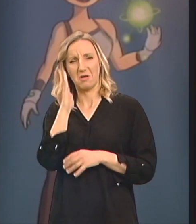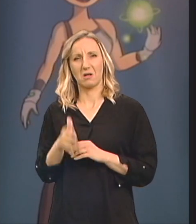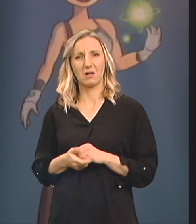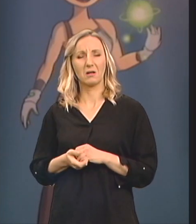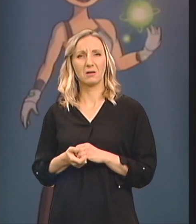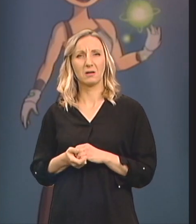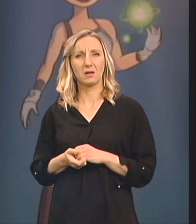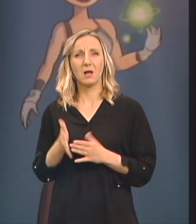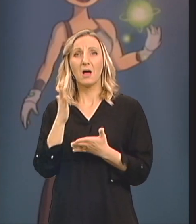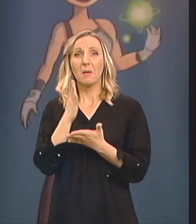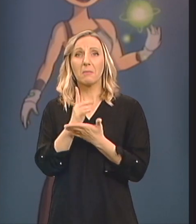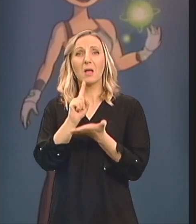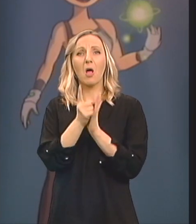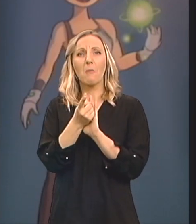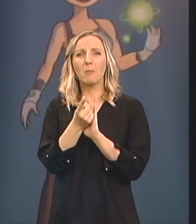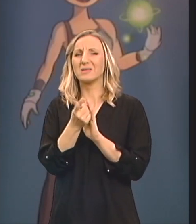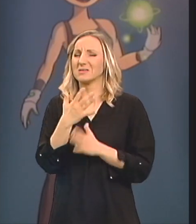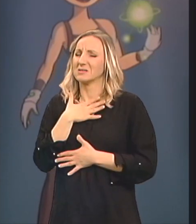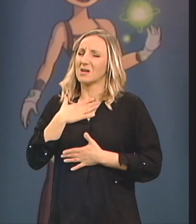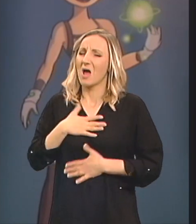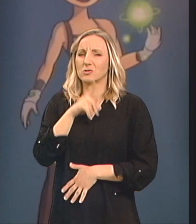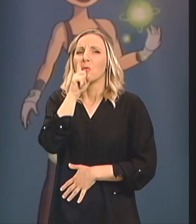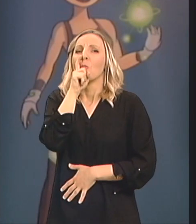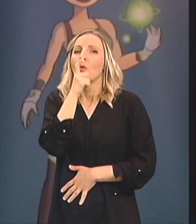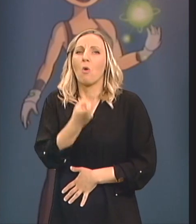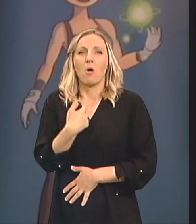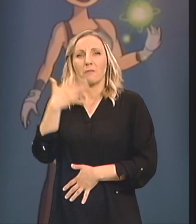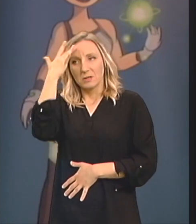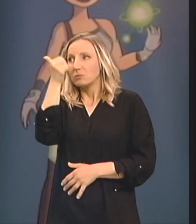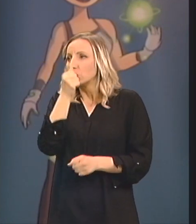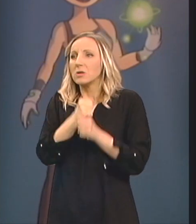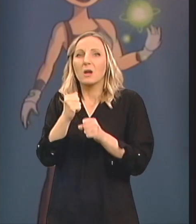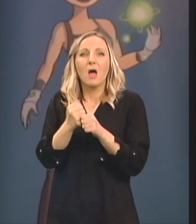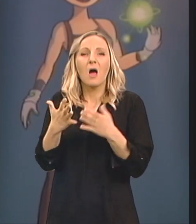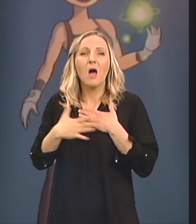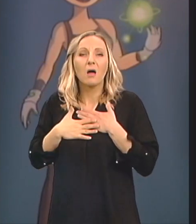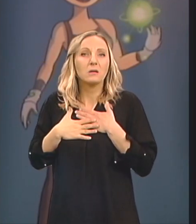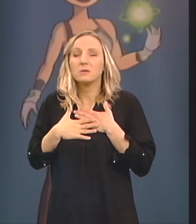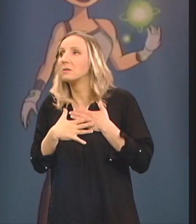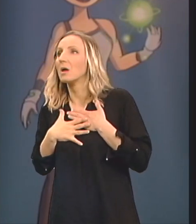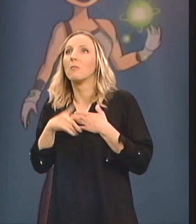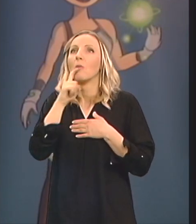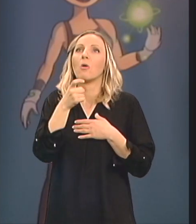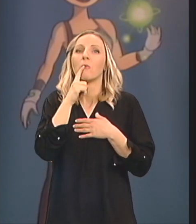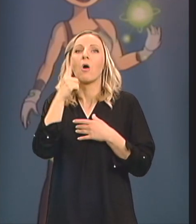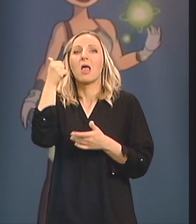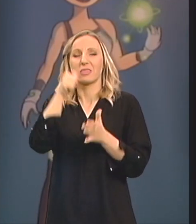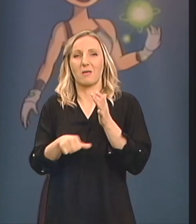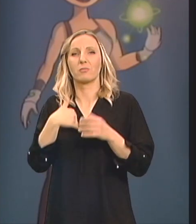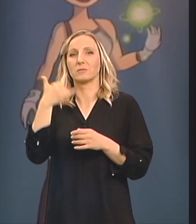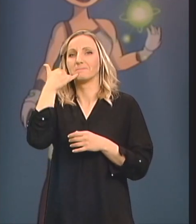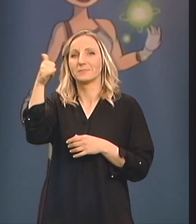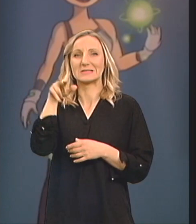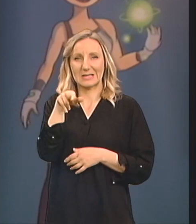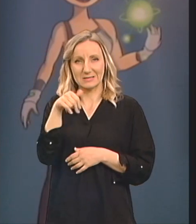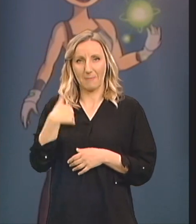Kada sam imala Užasne bolove I više nisam znala Što da radim sa sobom Pa sam jedne prilike Nazvala